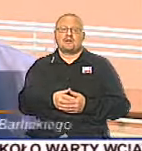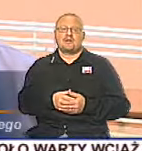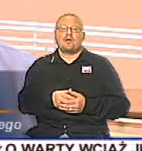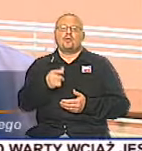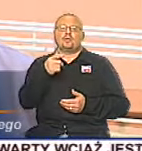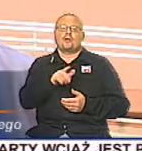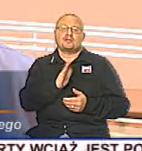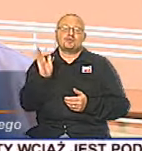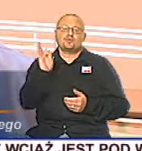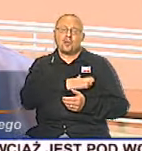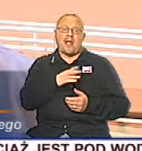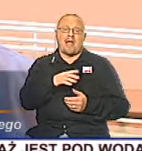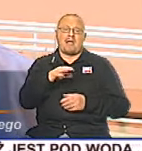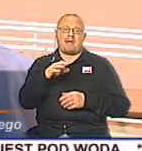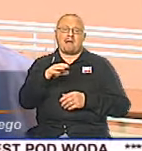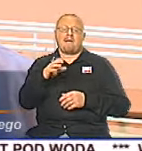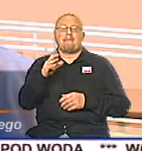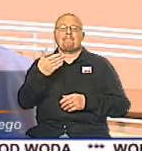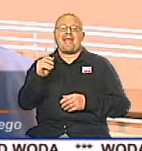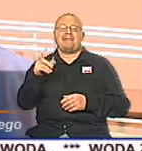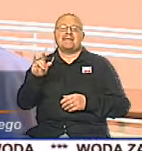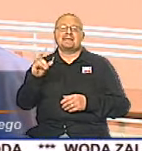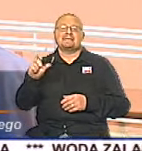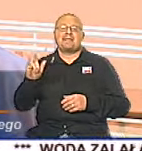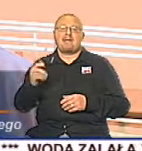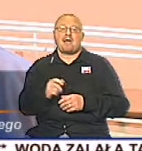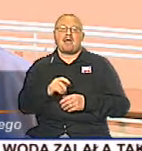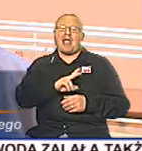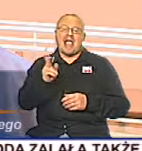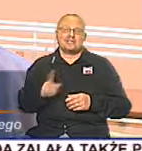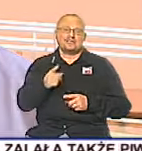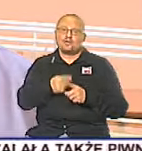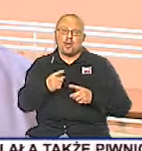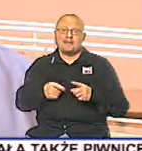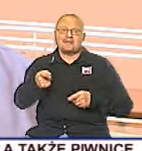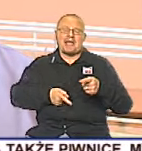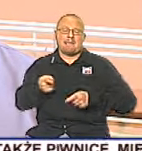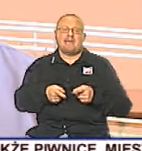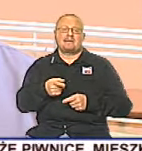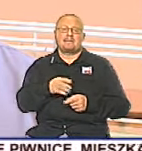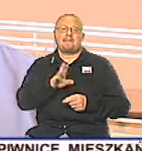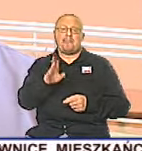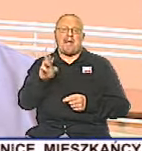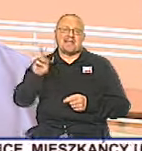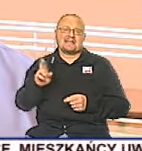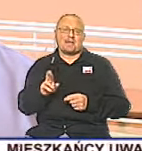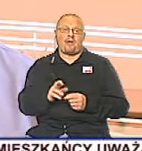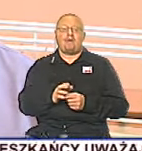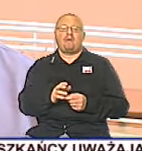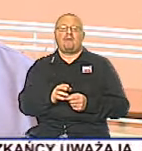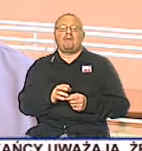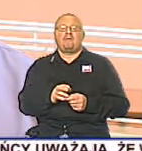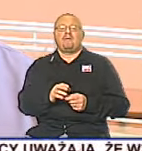To nie jest tak, że dwa plus dwa to jest cztery. Każdy zabieg, najdrobniejszy zabieg niesie z sobą pewne ryzyko. To ryzyko jest w niektórych